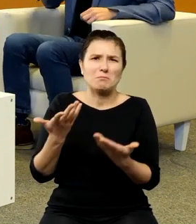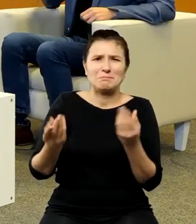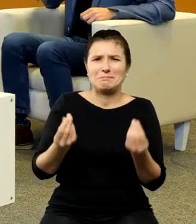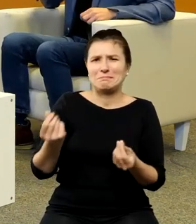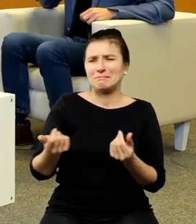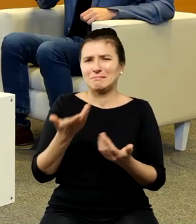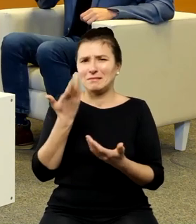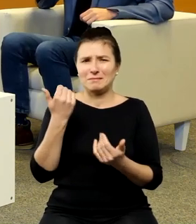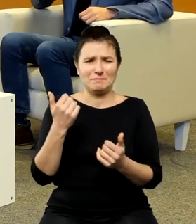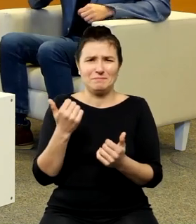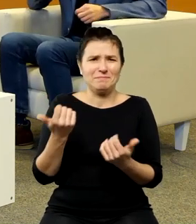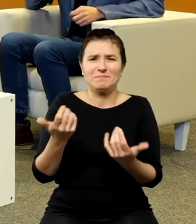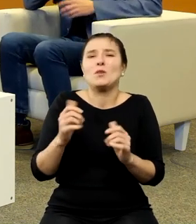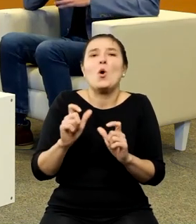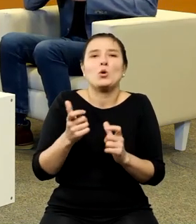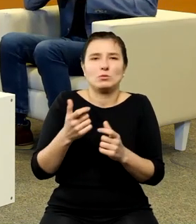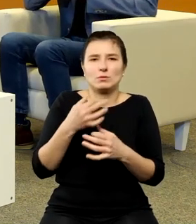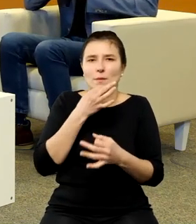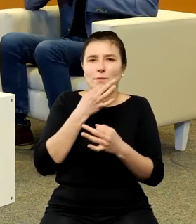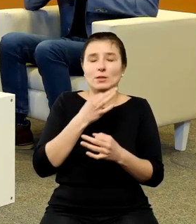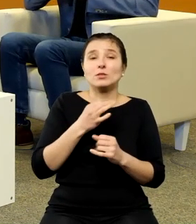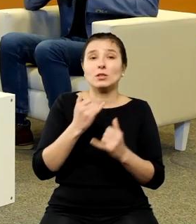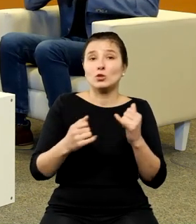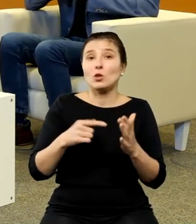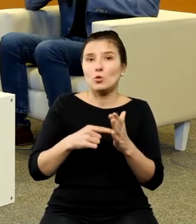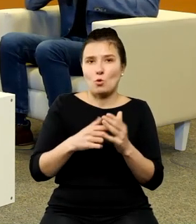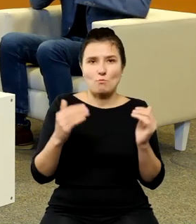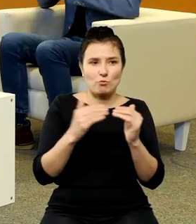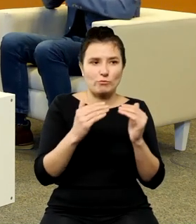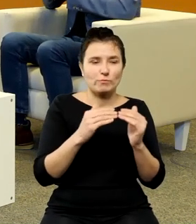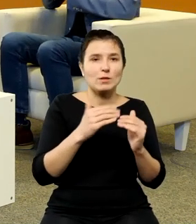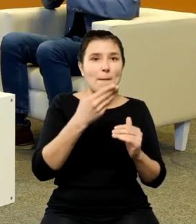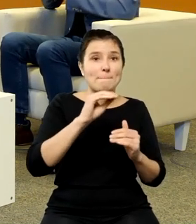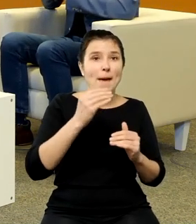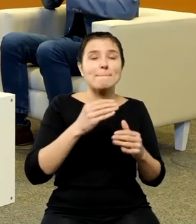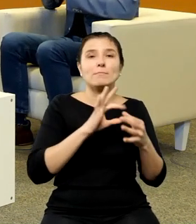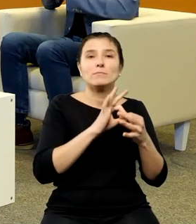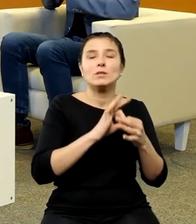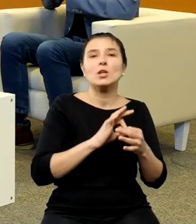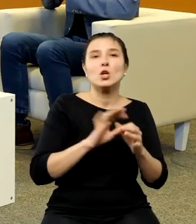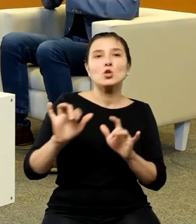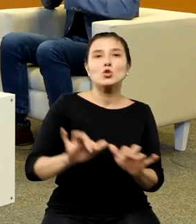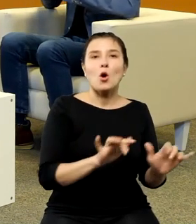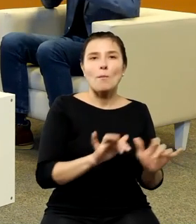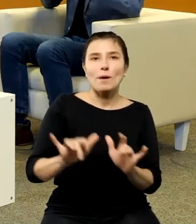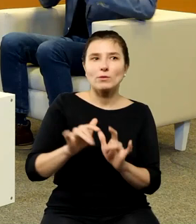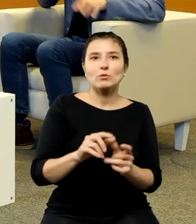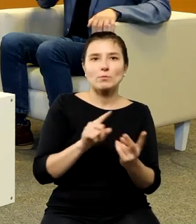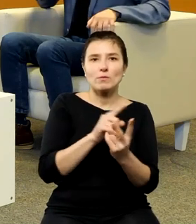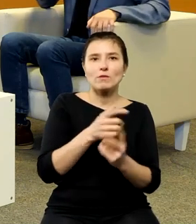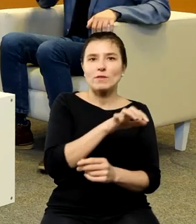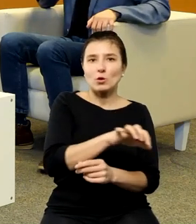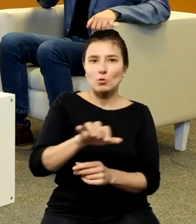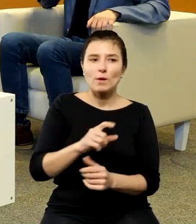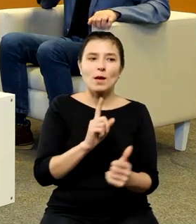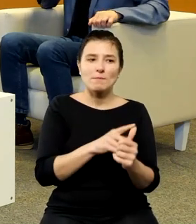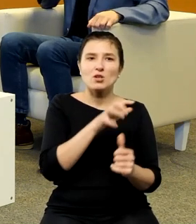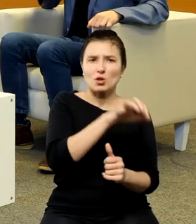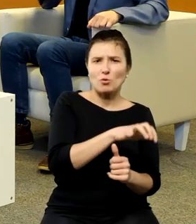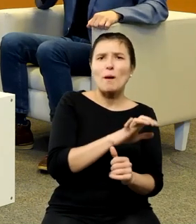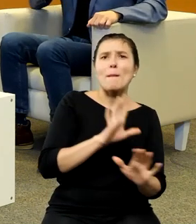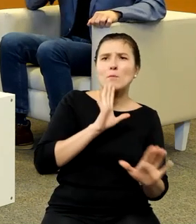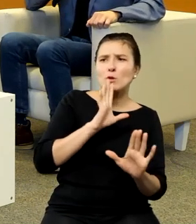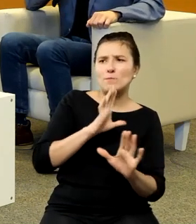głębiej spytać jak to porównamy z memami Chopinowskimi to tam mamy dwie grupy pierwsza jest taka jak memy kopernikańskie